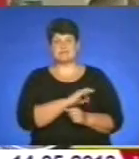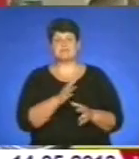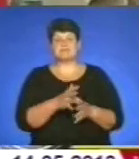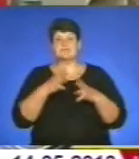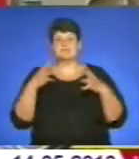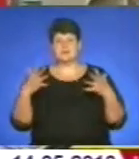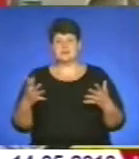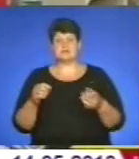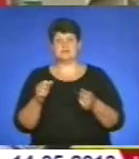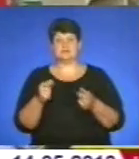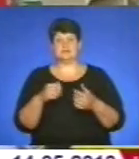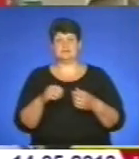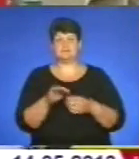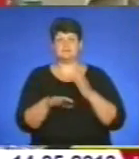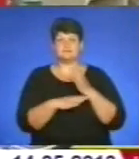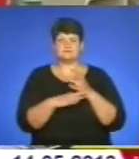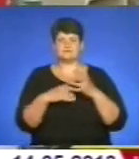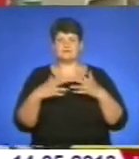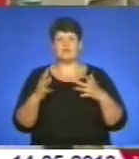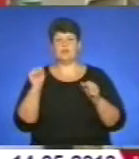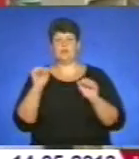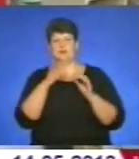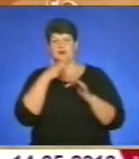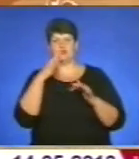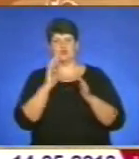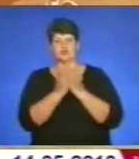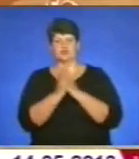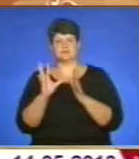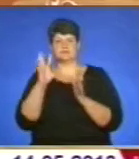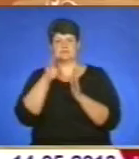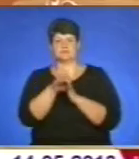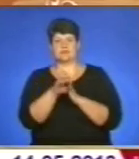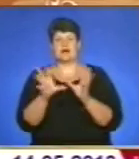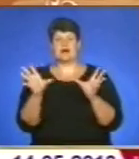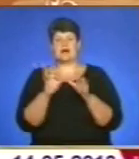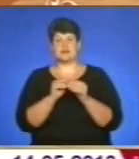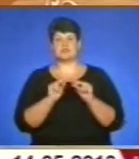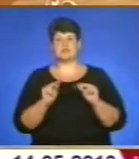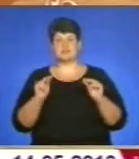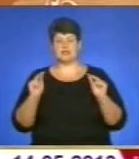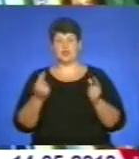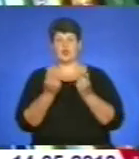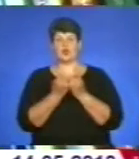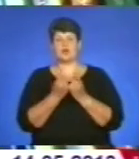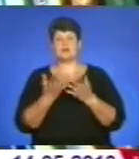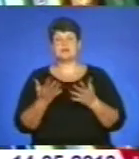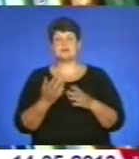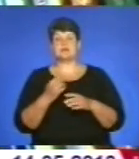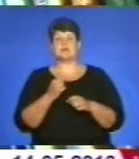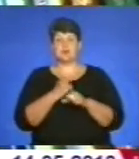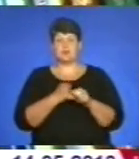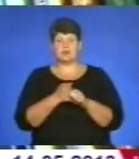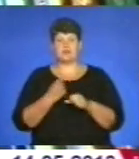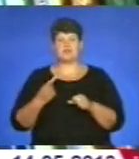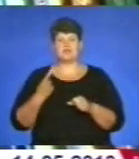більше матеріалу, щоб якомога більше книжок могло в неї вміститися. Разом з учителем і однокласниками Віктор Люстей майстрував